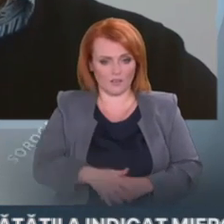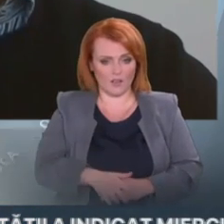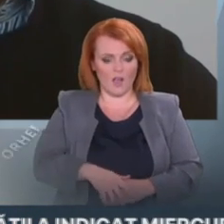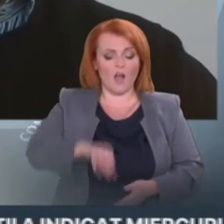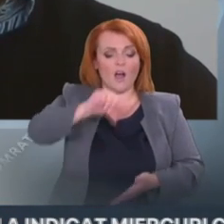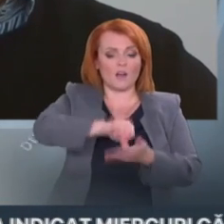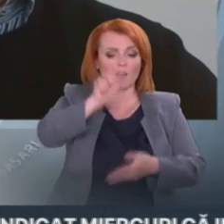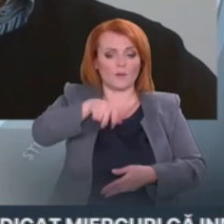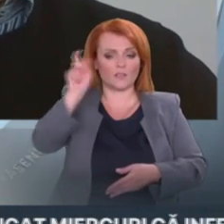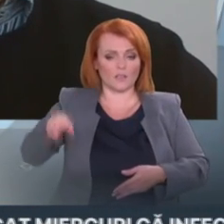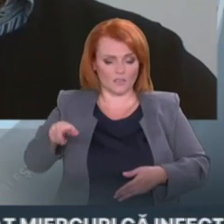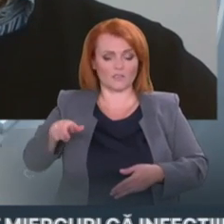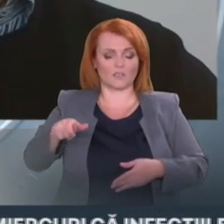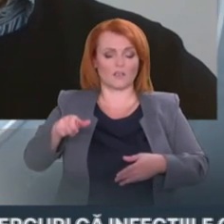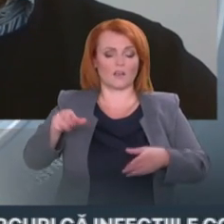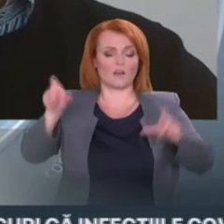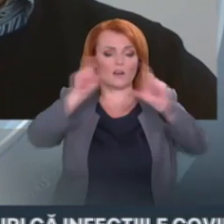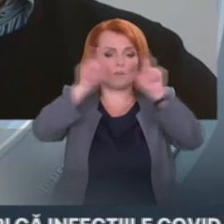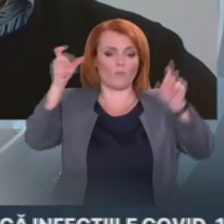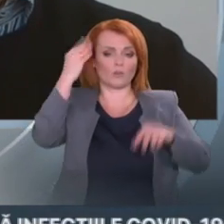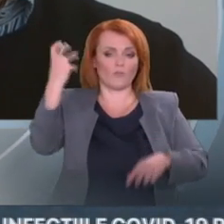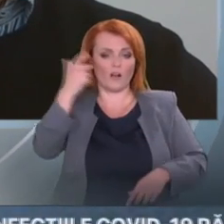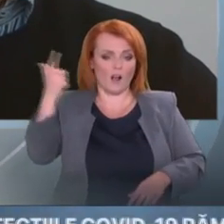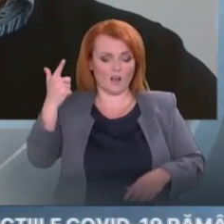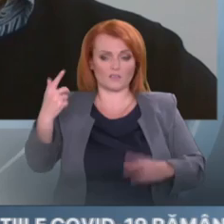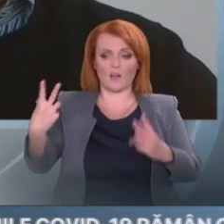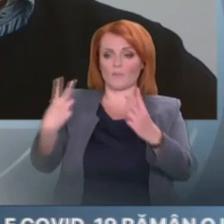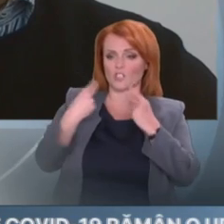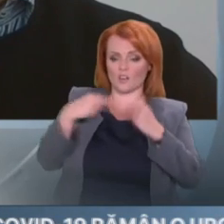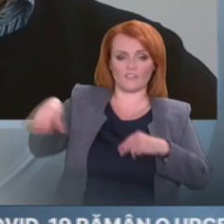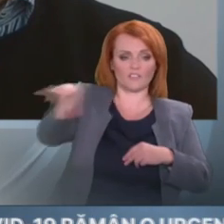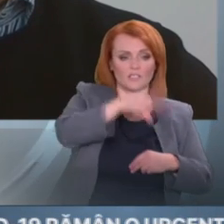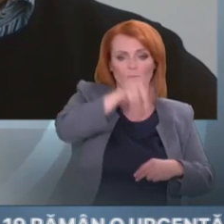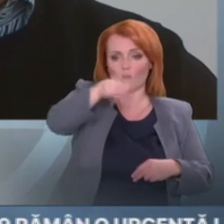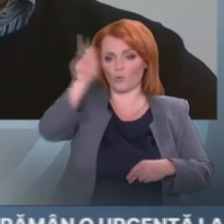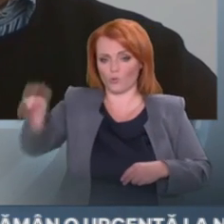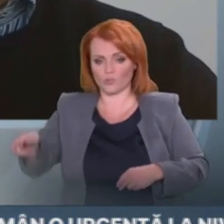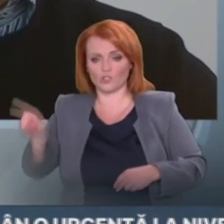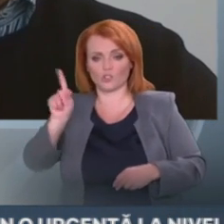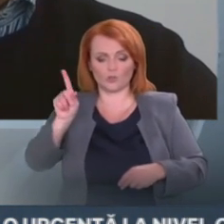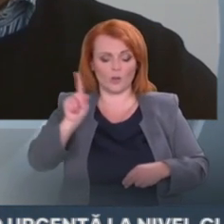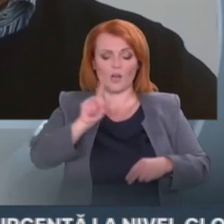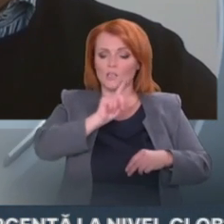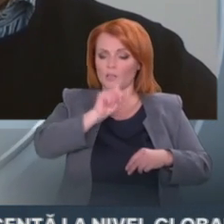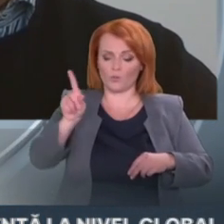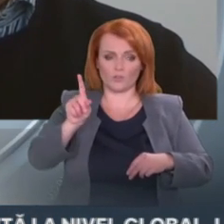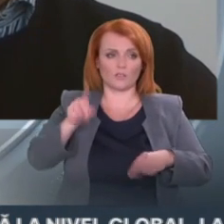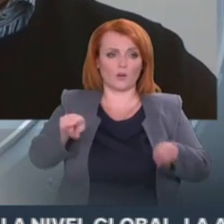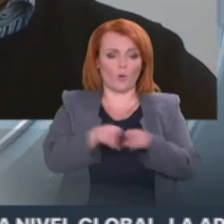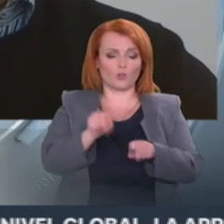Gazprom au promis că nu vor exista livrarea de gaze naturale către Republica Moldova dacă